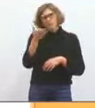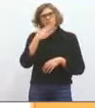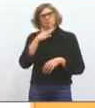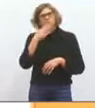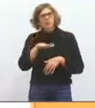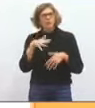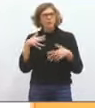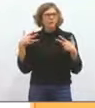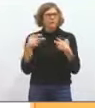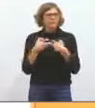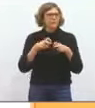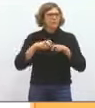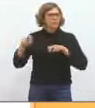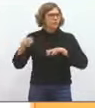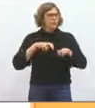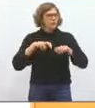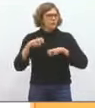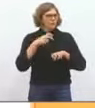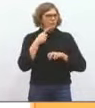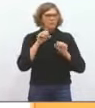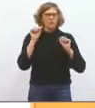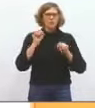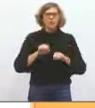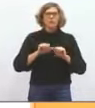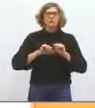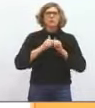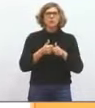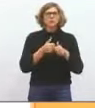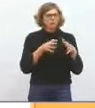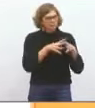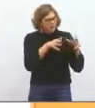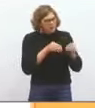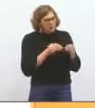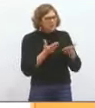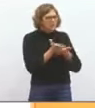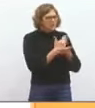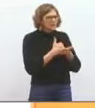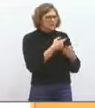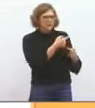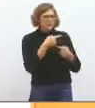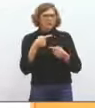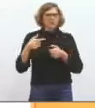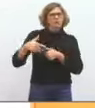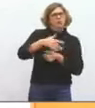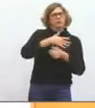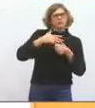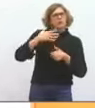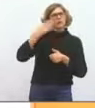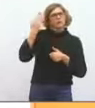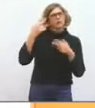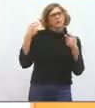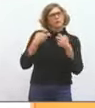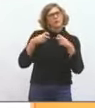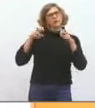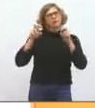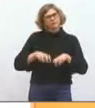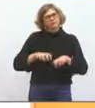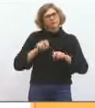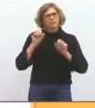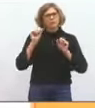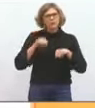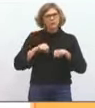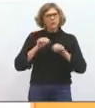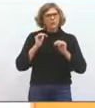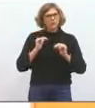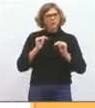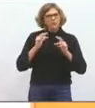Et notamment de faire que les seuils à partir desquels on rentre dans les tarifs sociaux soient réélevés, parce qu ne sont pas très élevés. J'ai